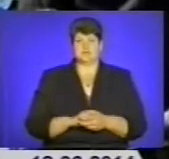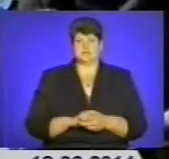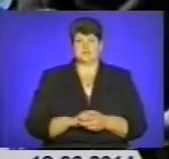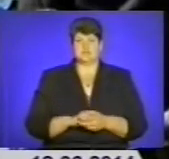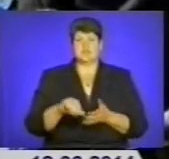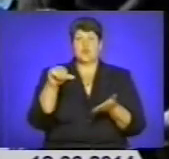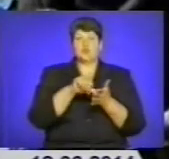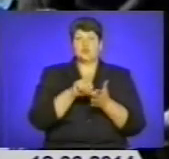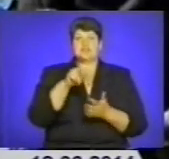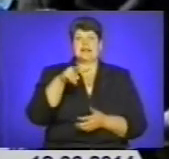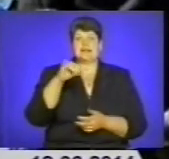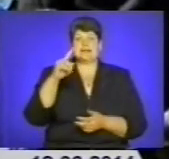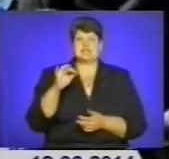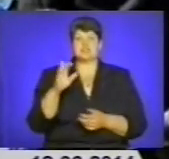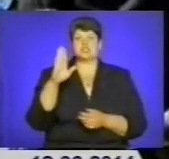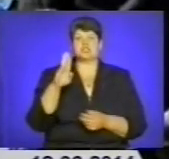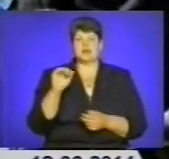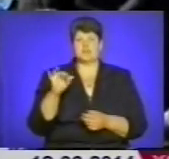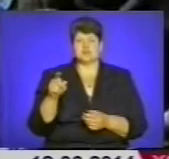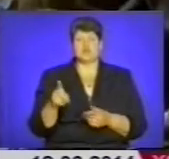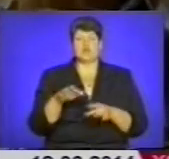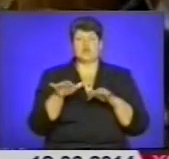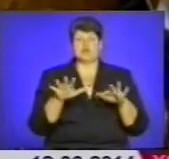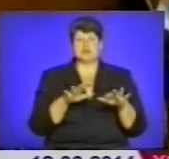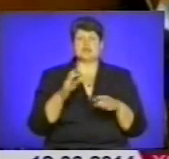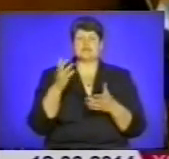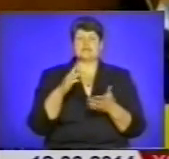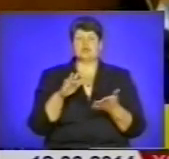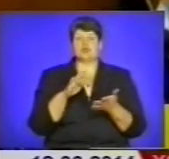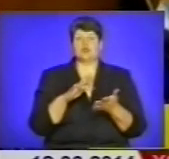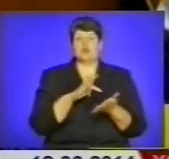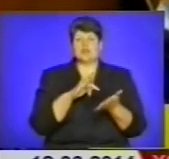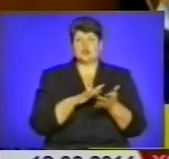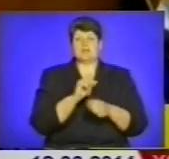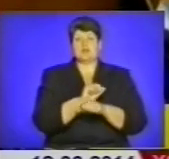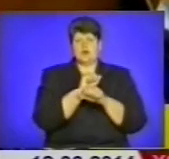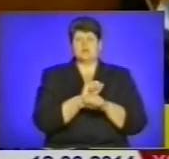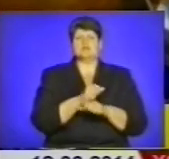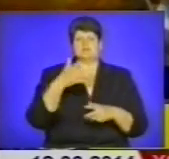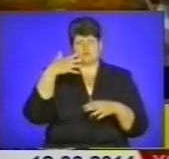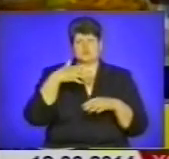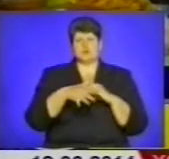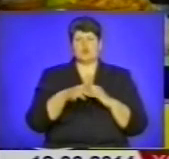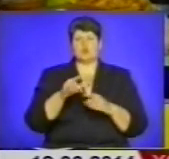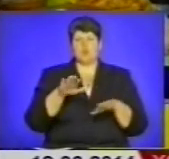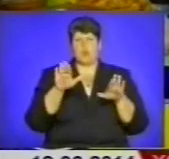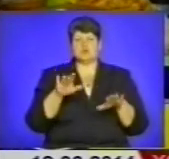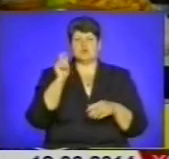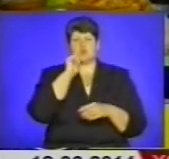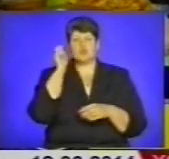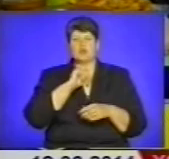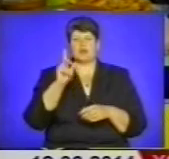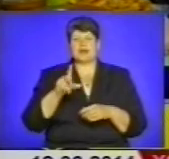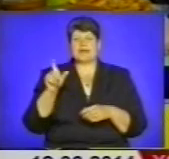Участь Лізи Шапошник у подіях столичного Майдану, напевно, розчулила всю країну. Свідому позицію цієї українки під час акції